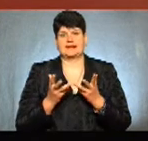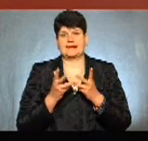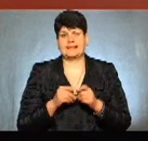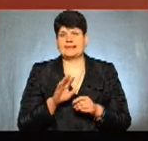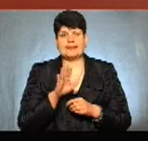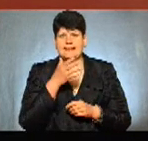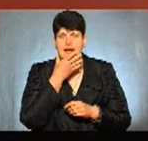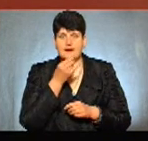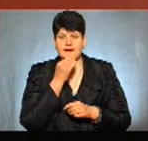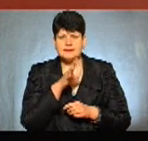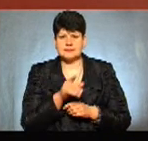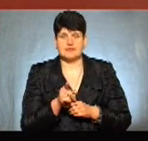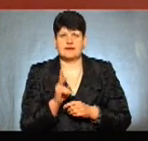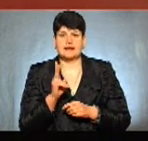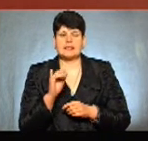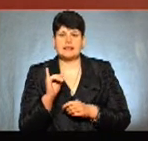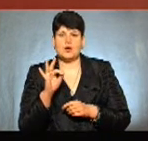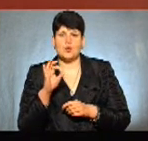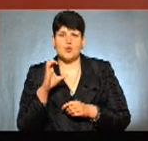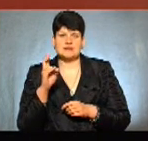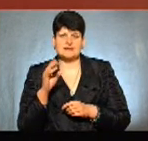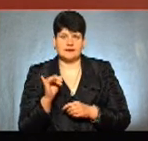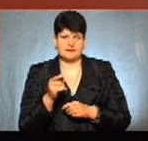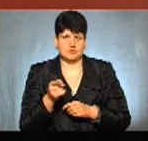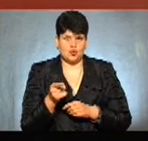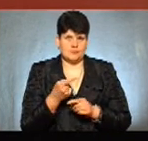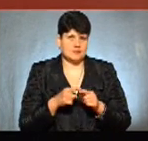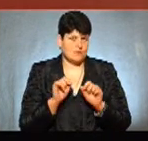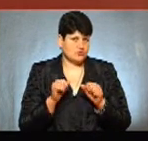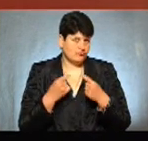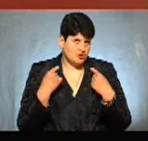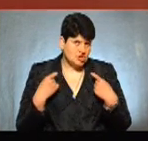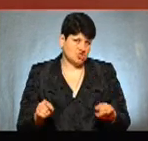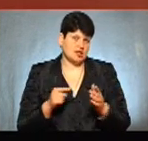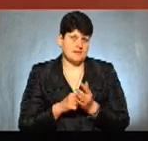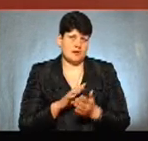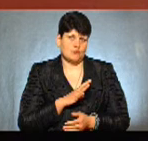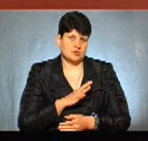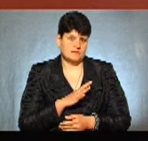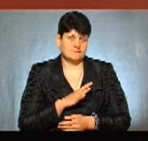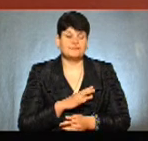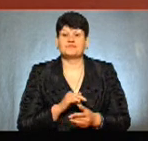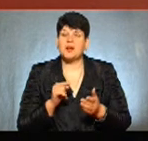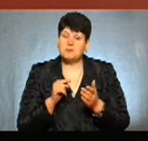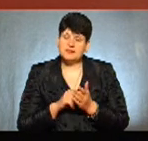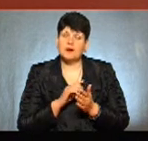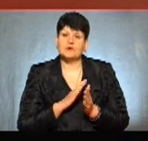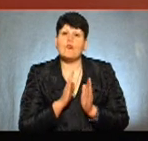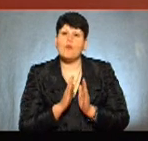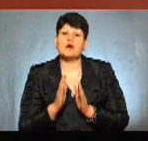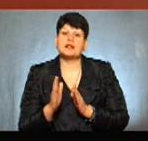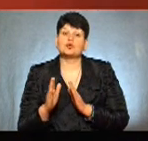некрасивих, скажімо так, кіосків в Тернополі, чи, можливо, якась інша мета переслідування? Ну, мета все-таки упорядкування